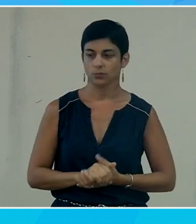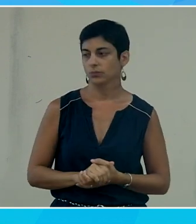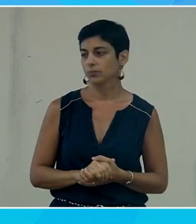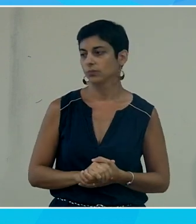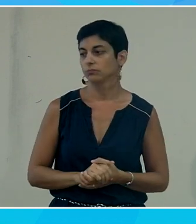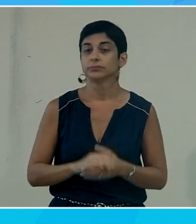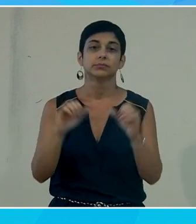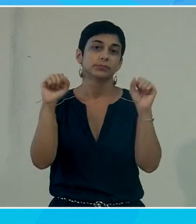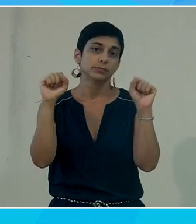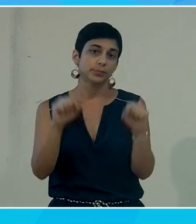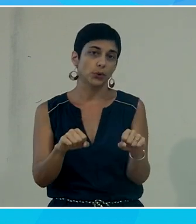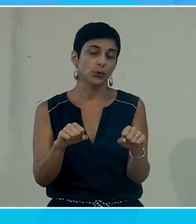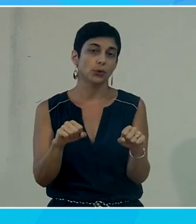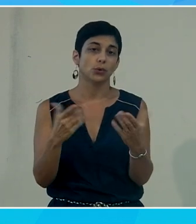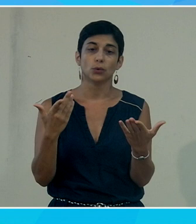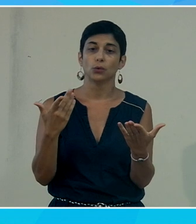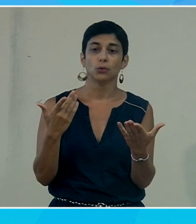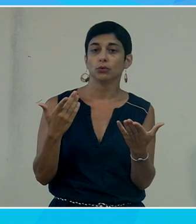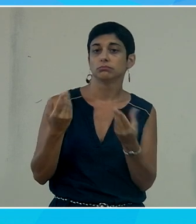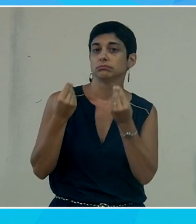vous éventuellement vous récupérez les supports